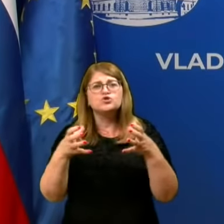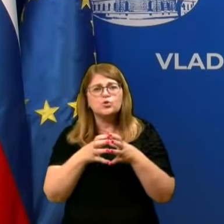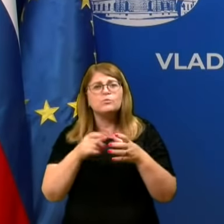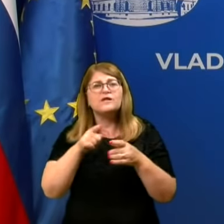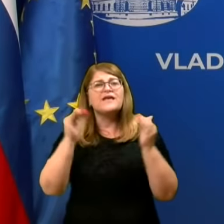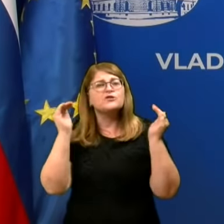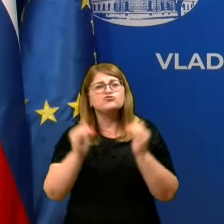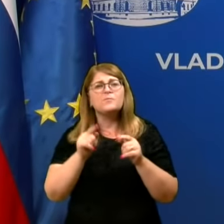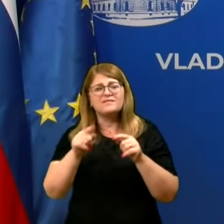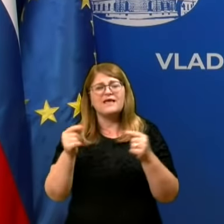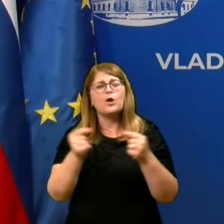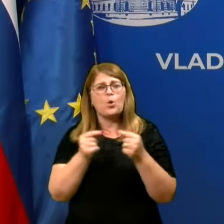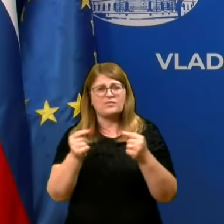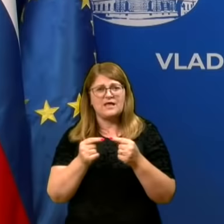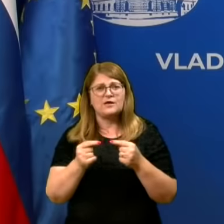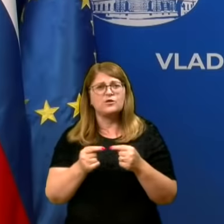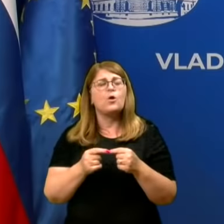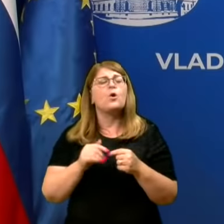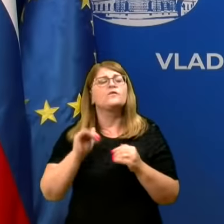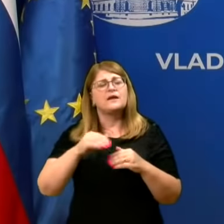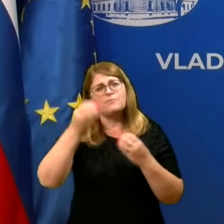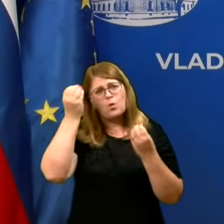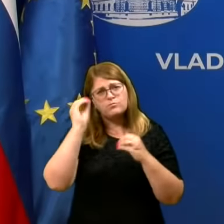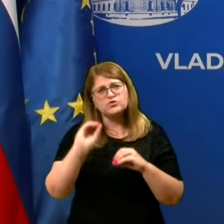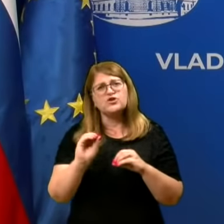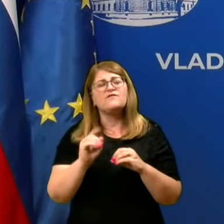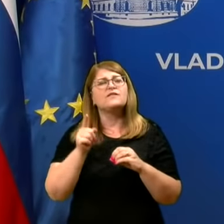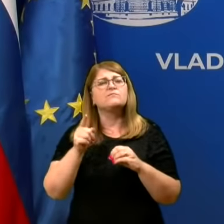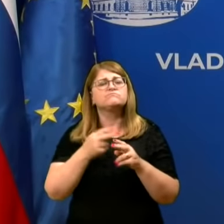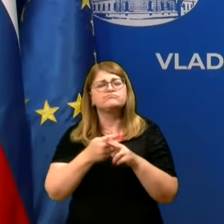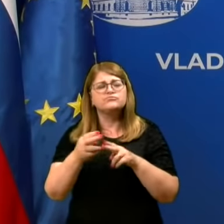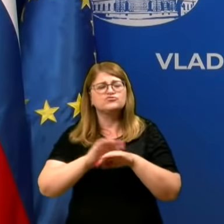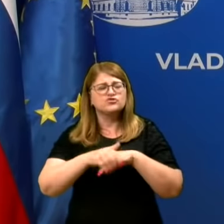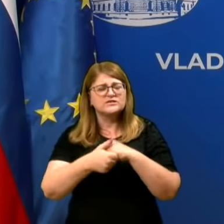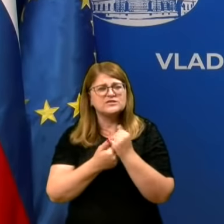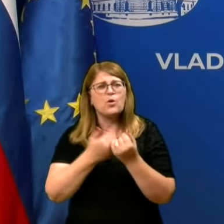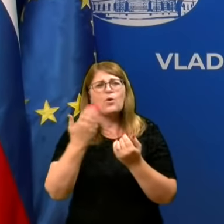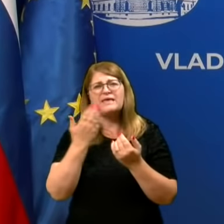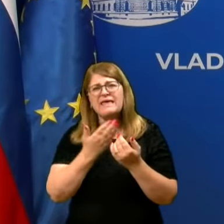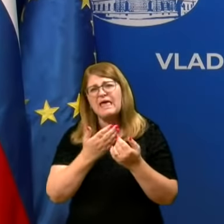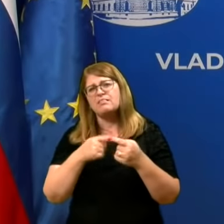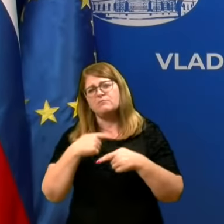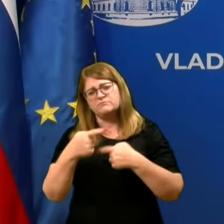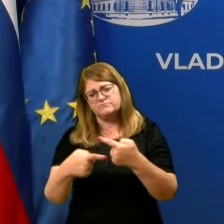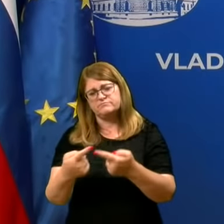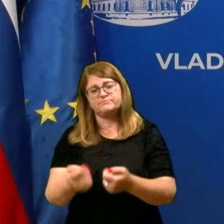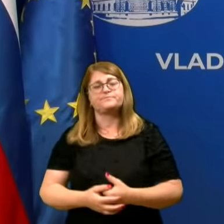združevanja, brez upoštevanja preventivnih ukrepov, predstavljajo veliko tveganja.